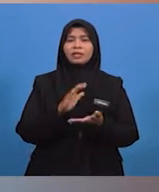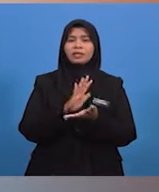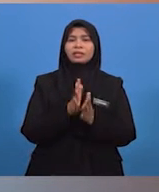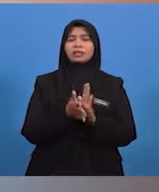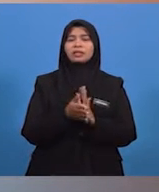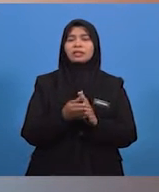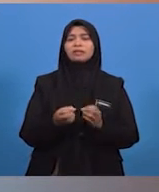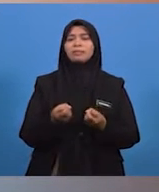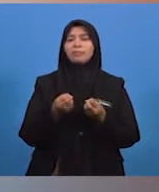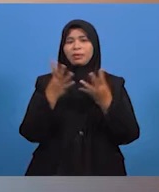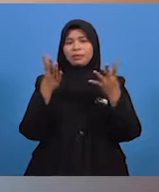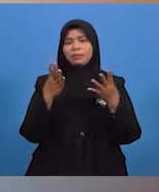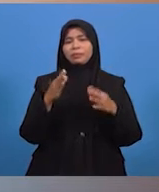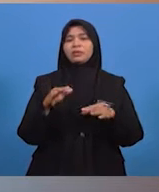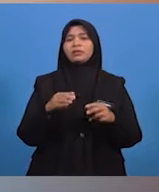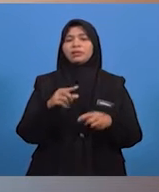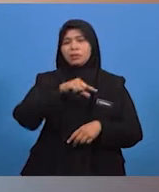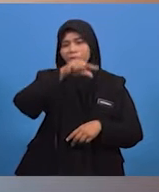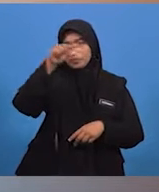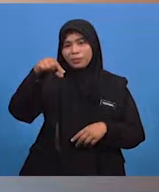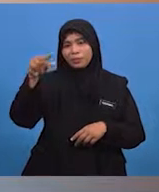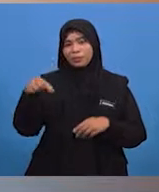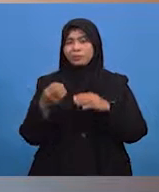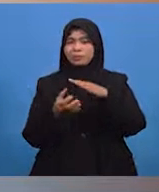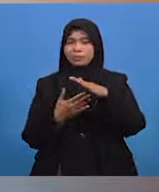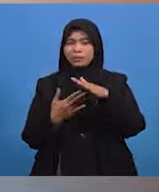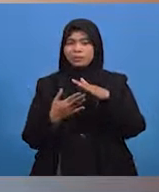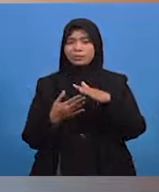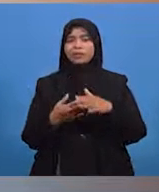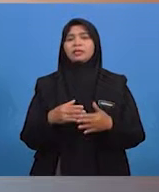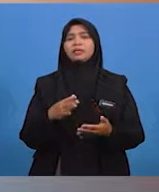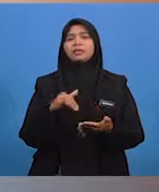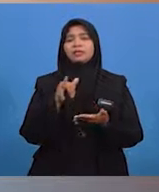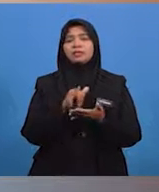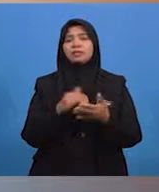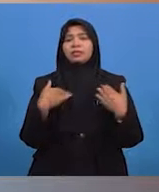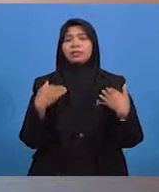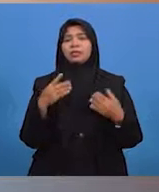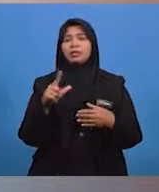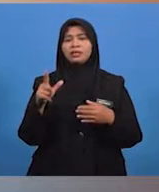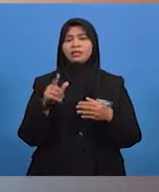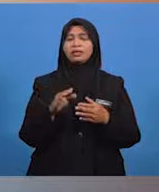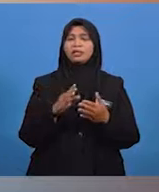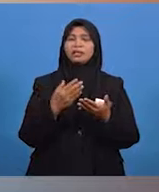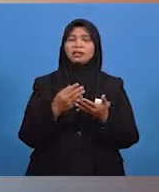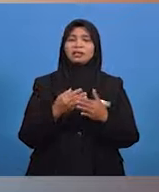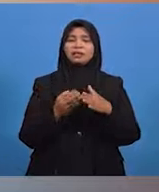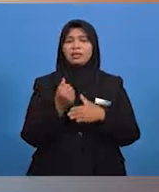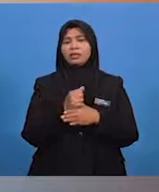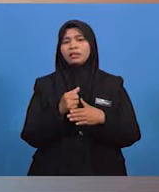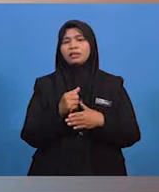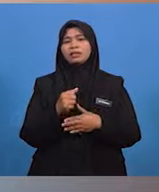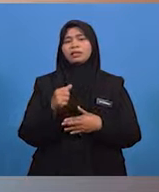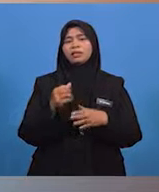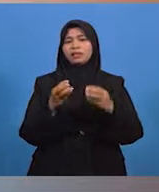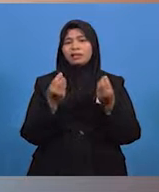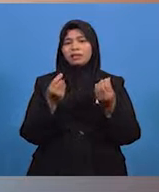letusan gunung berapi. Letusan gunung berapi adalah di antara pencetus kejadian tanah runtuh dan aliran